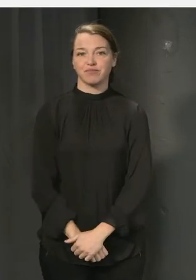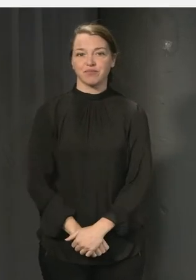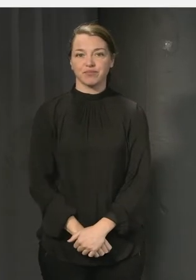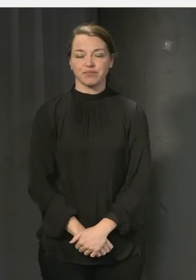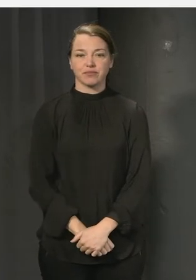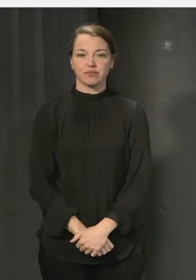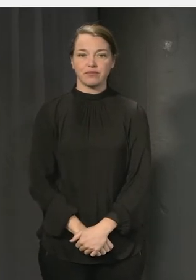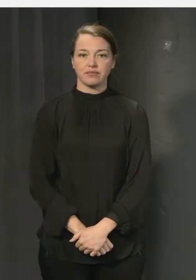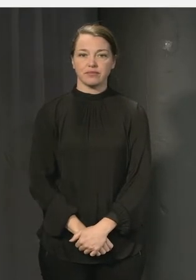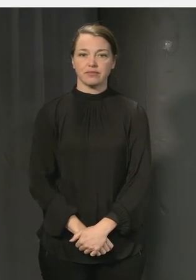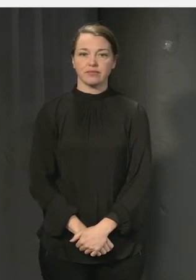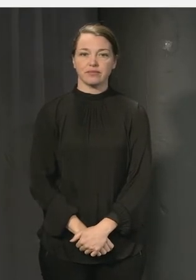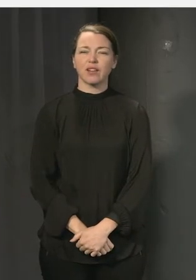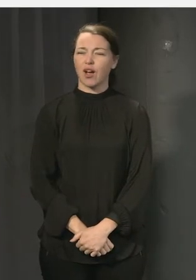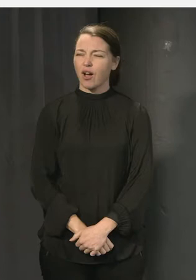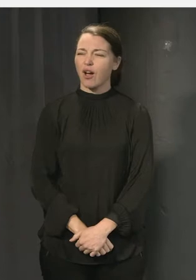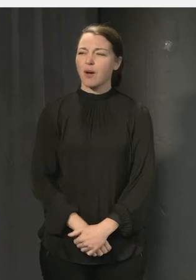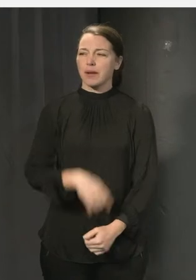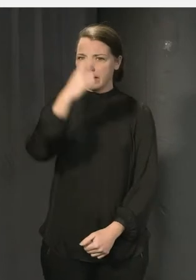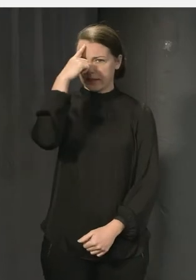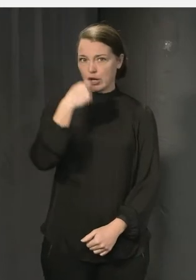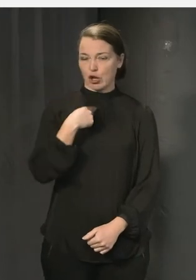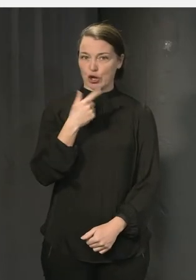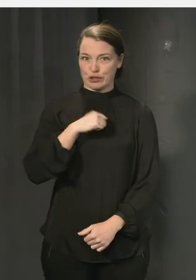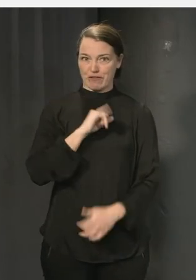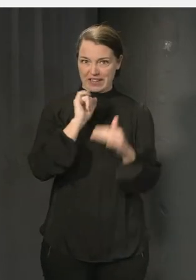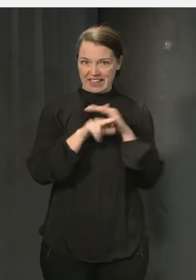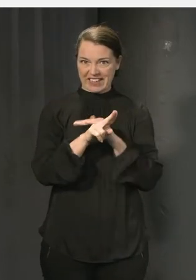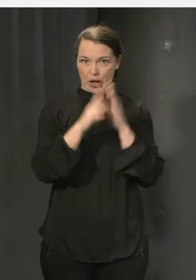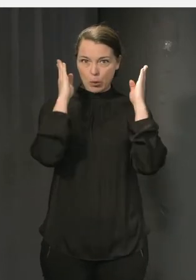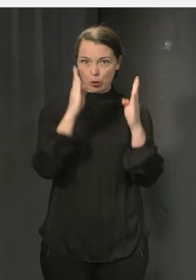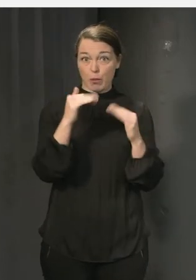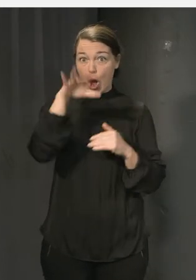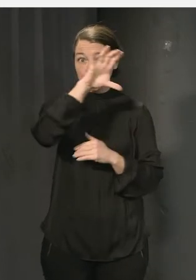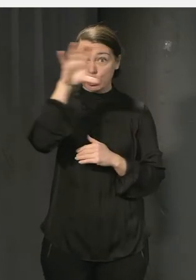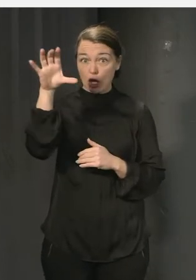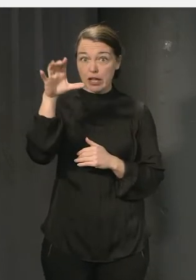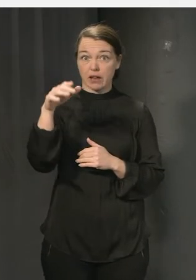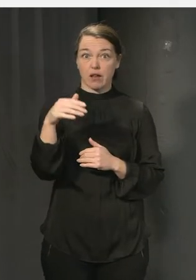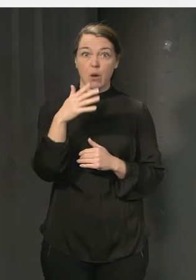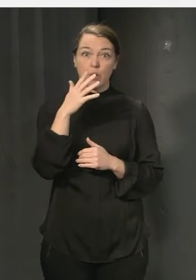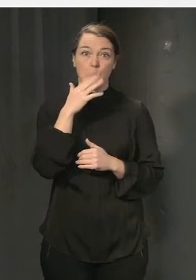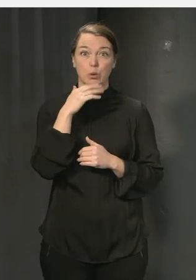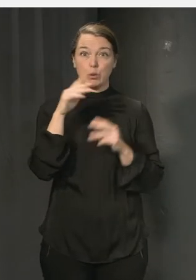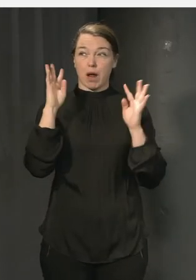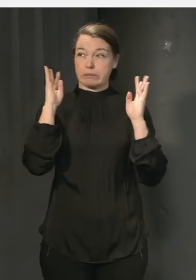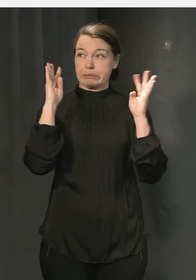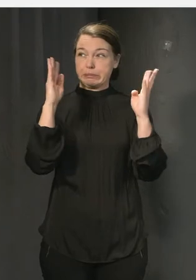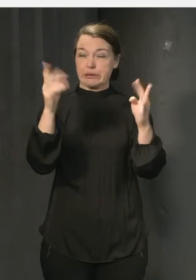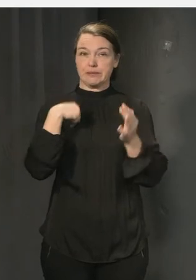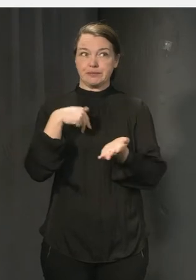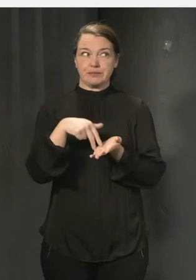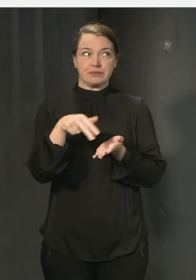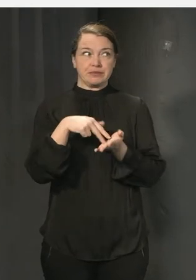Det tänker man egentligen att om man går in i en högstadieskola och går i en korridor full med ungar så är det ju en väldigt